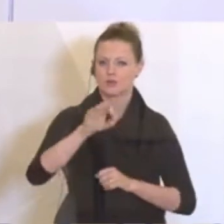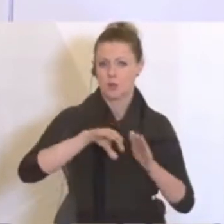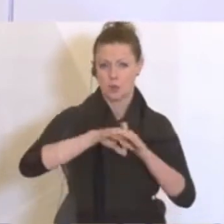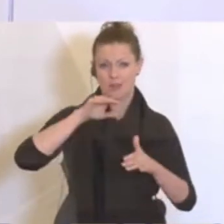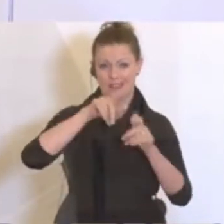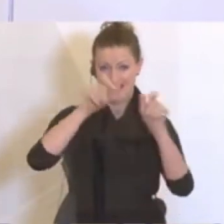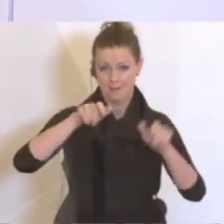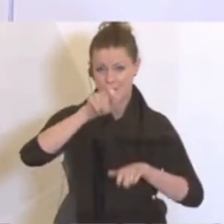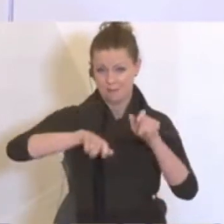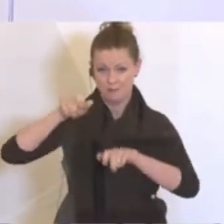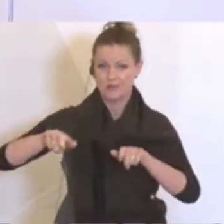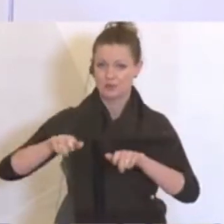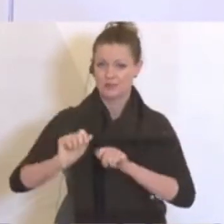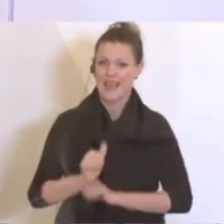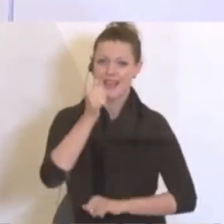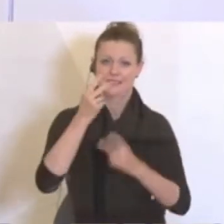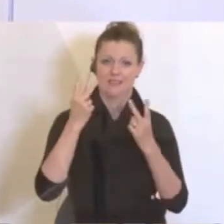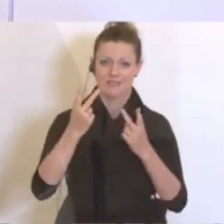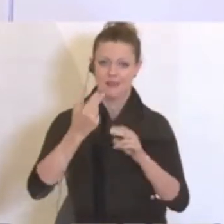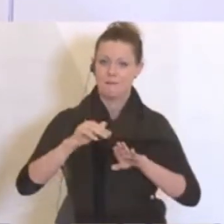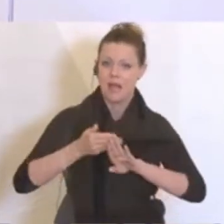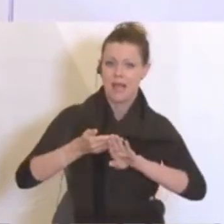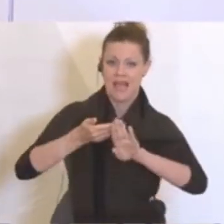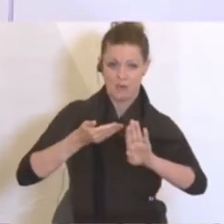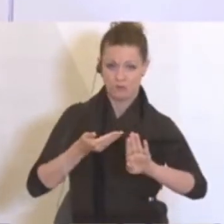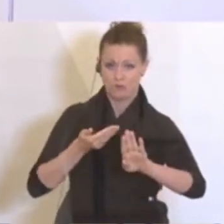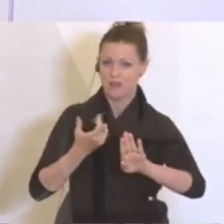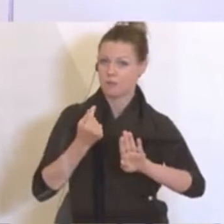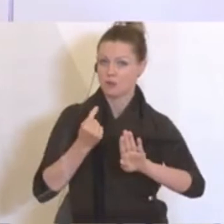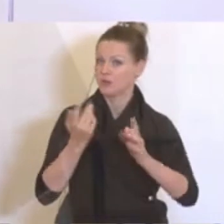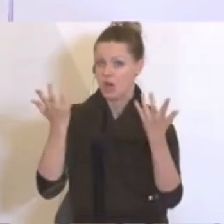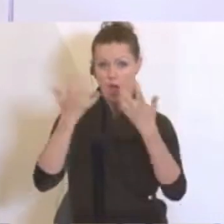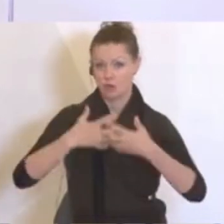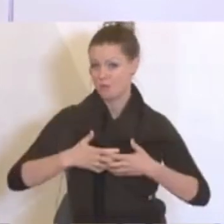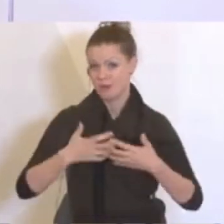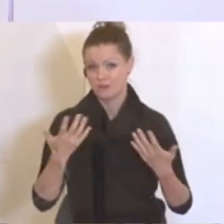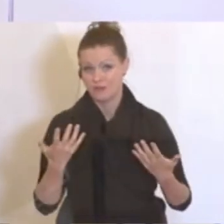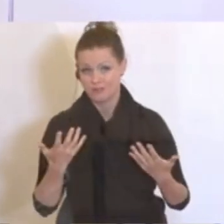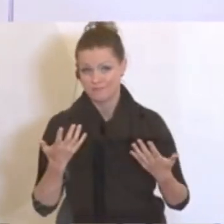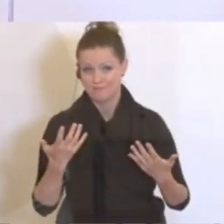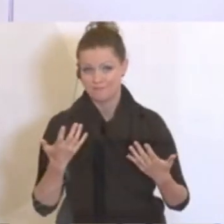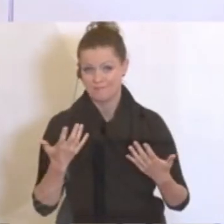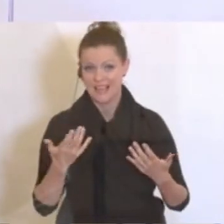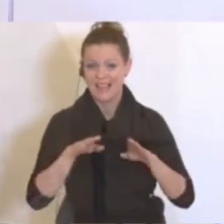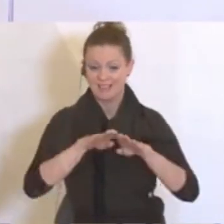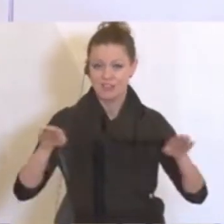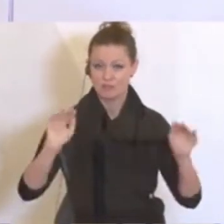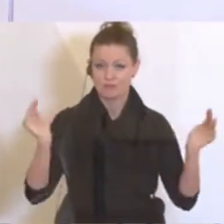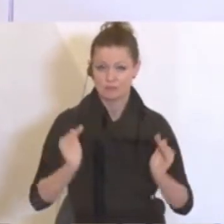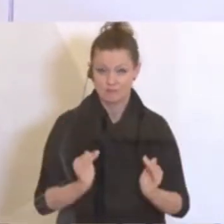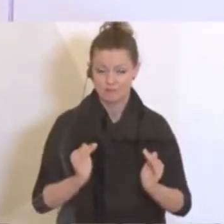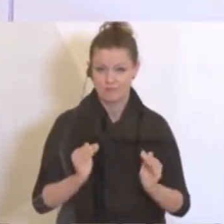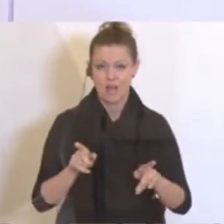und Unternehmer an erster Stelle. Mehr Abstand bedeutet natürlich in vielerlei Hinsicht weniger Tische, bedeutet